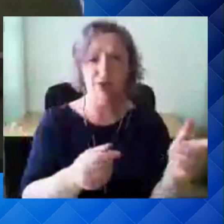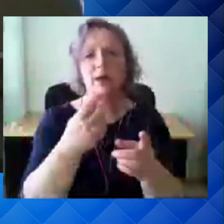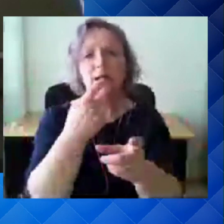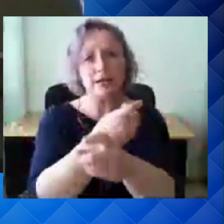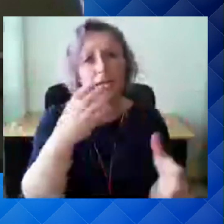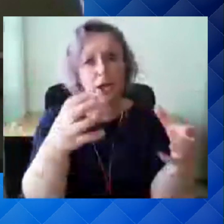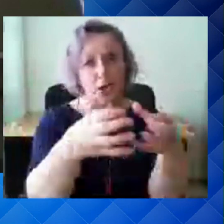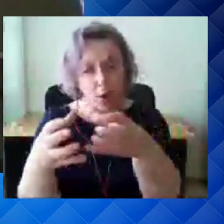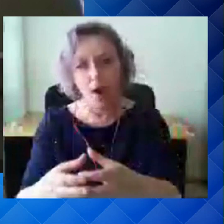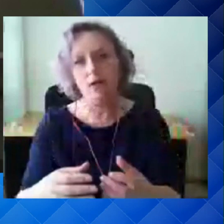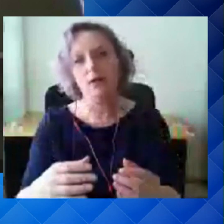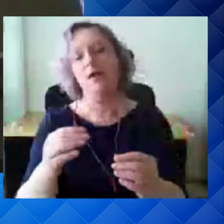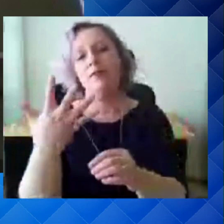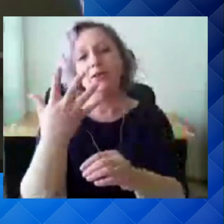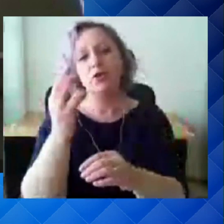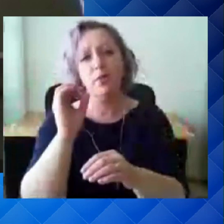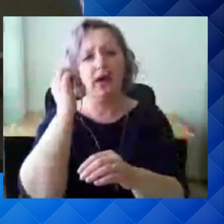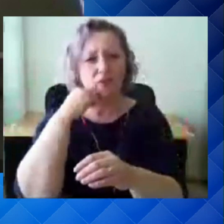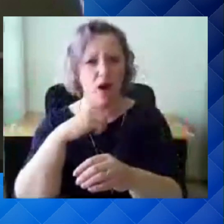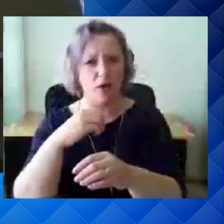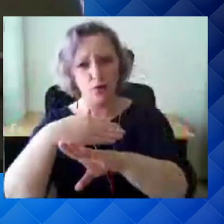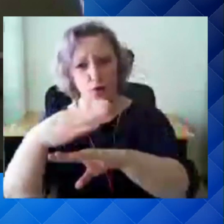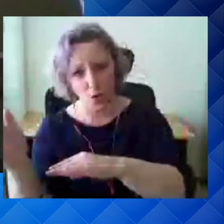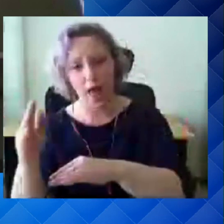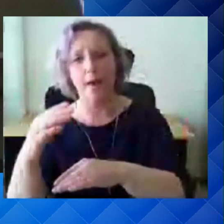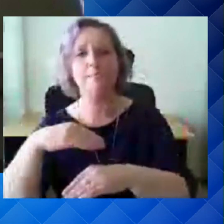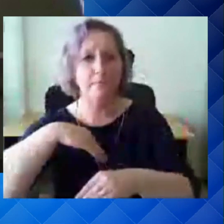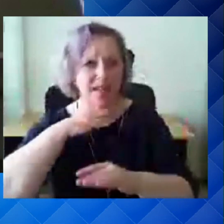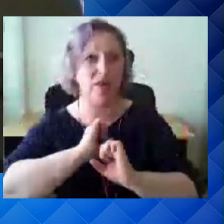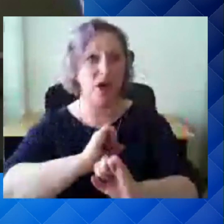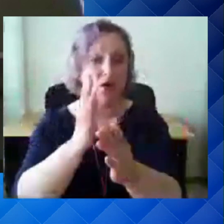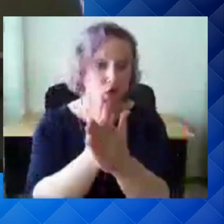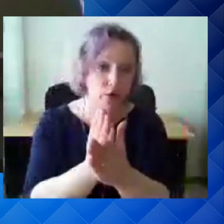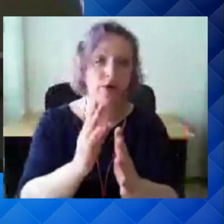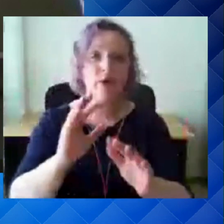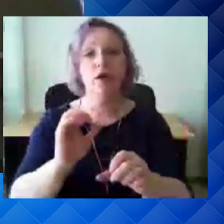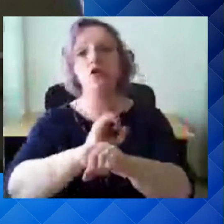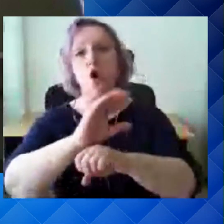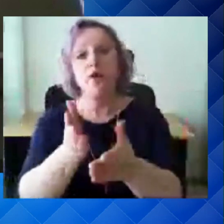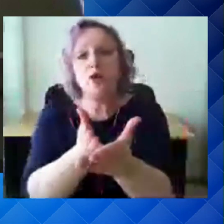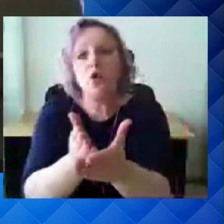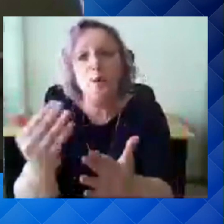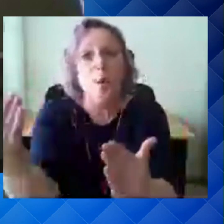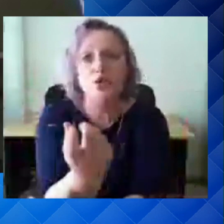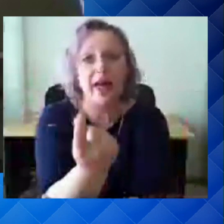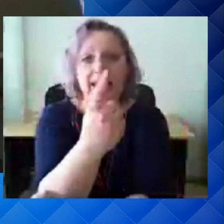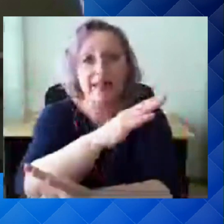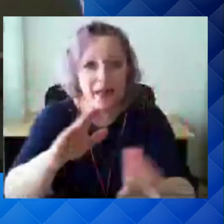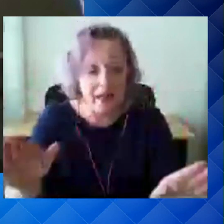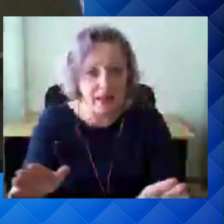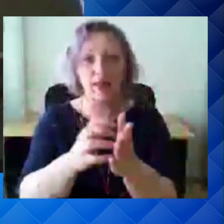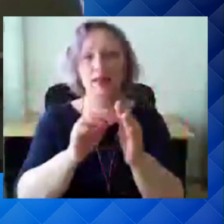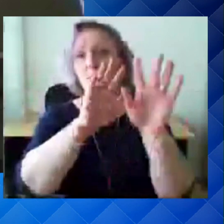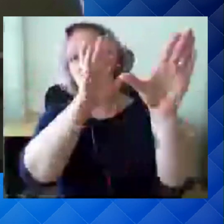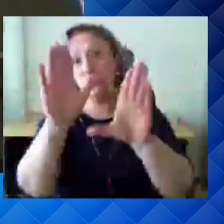on piisavalt kaitstud ja kui me just täiesti uut tüüpi kovidid suve lõpuks ei näe, siis ei ole põhjust ka enam sügisesse minnast tervisoju